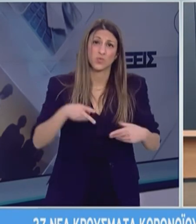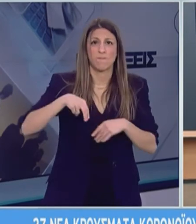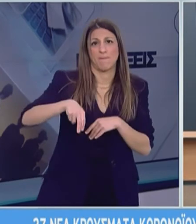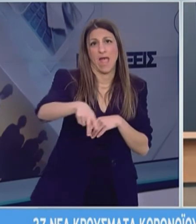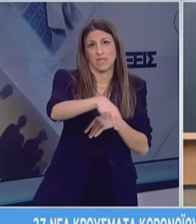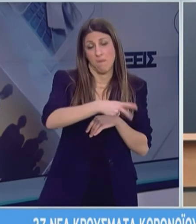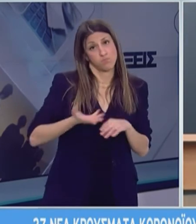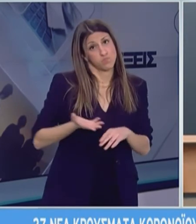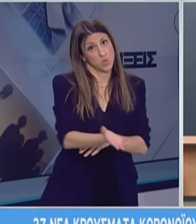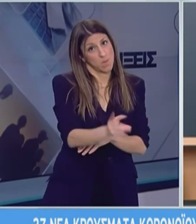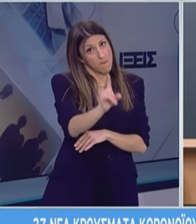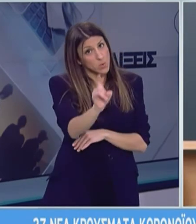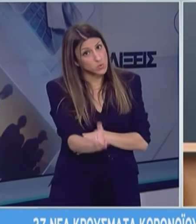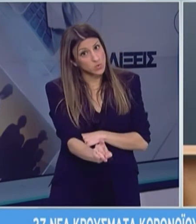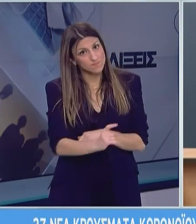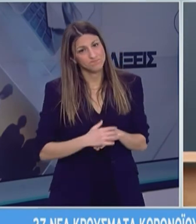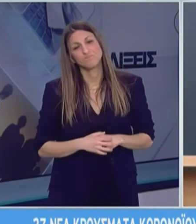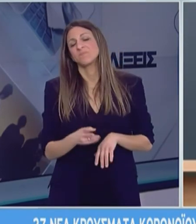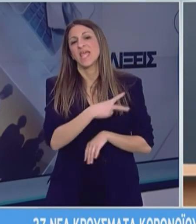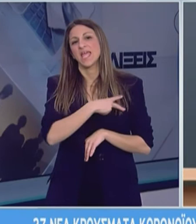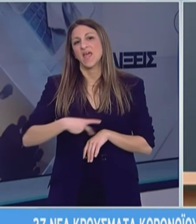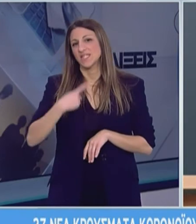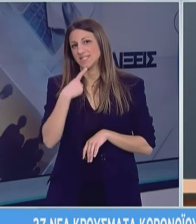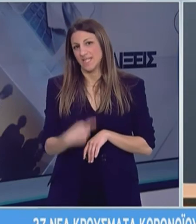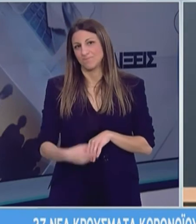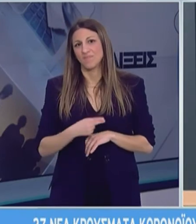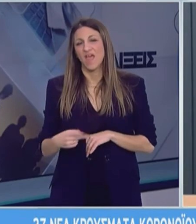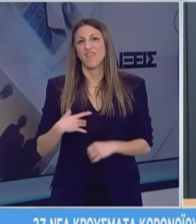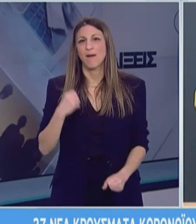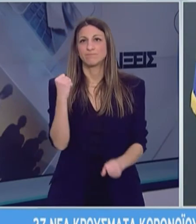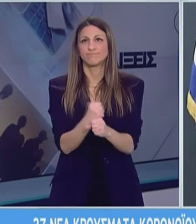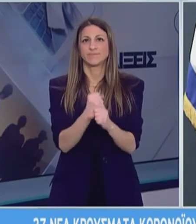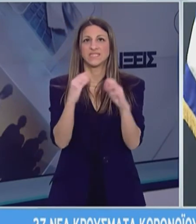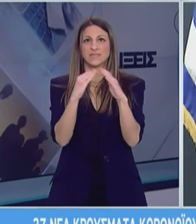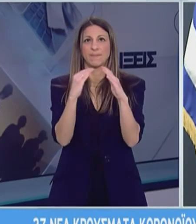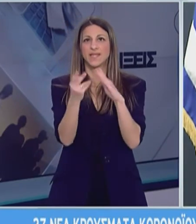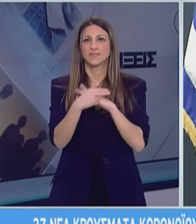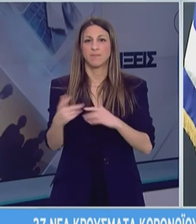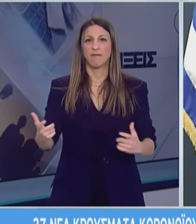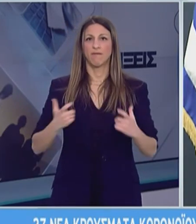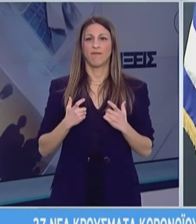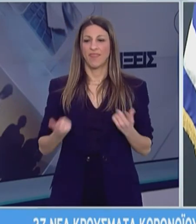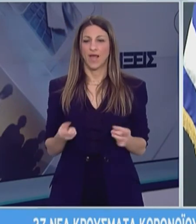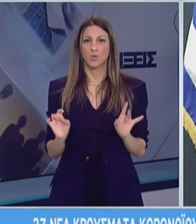Ωραία. Ο εγκλεισμός δεν σημαίνει και αποκλεισμός από οποιαδήποτε άσκηση